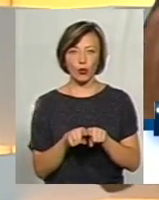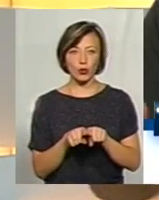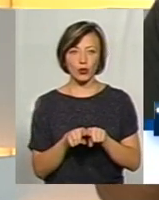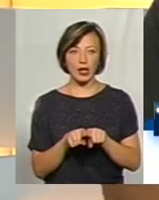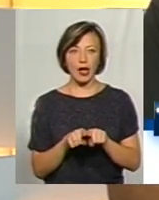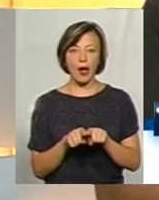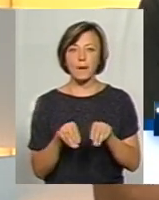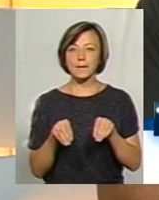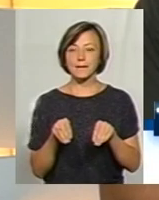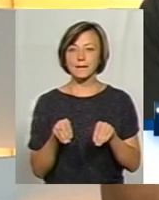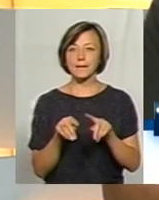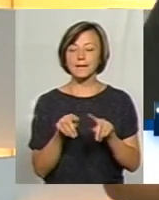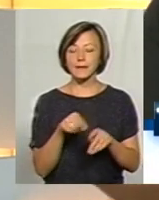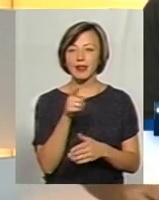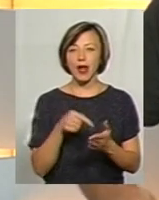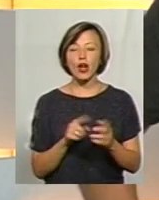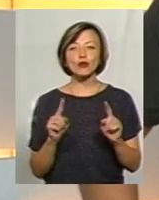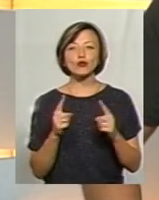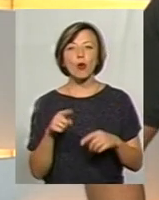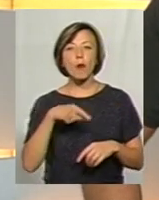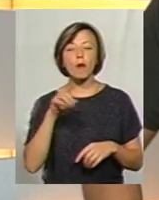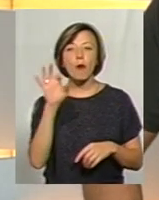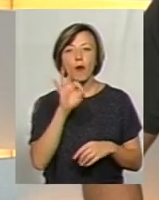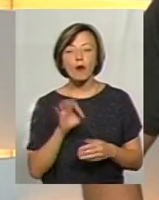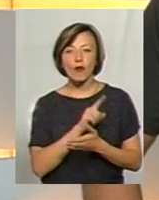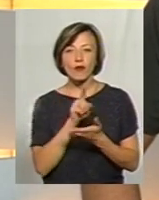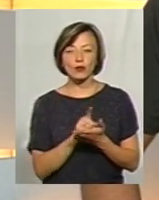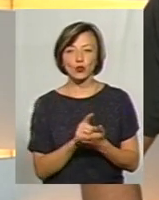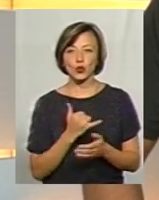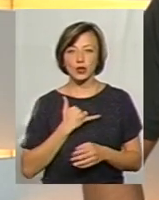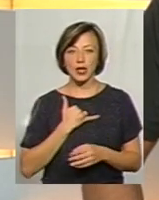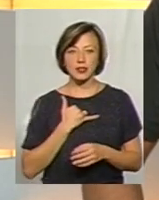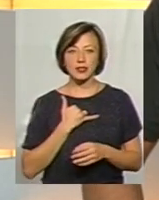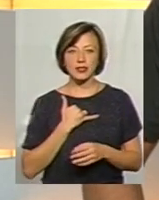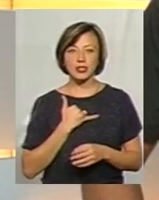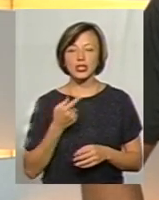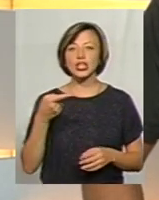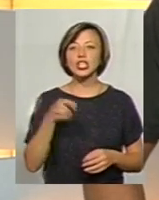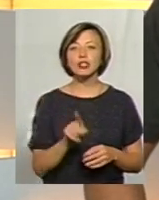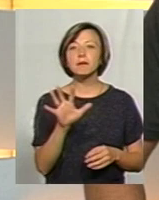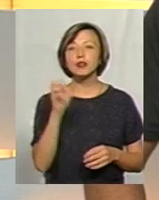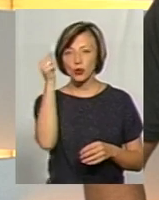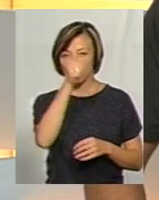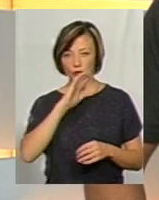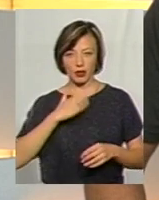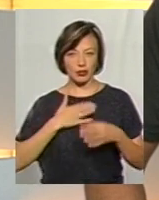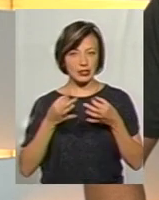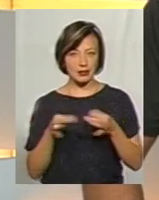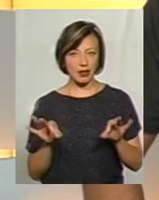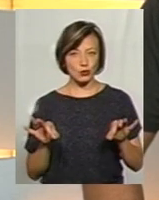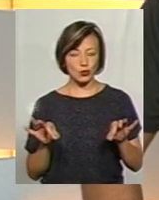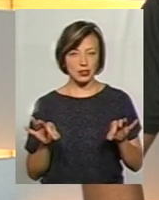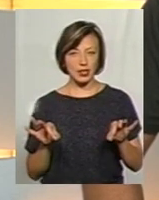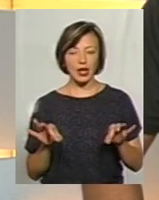постановку питання, тому що мова повинна йти про те, що в нас щонайменше 1500 років нашої незалежності.